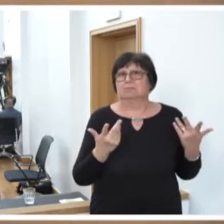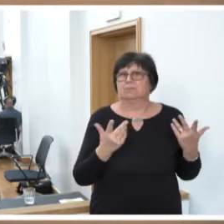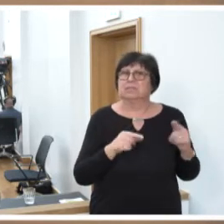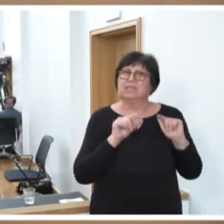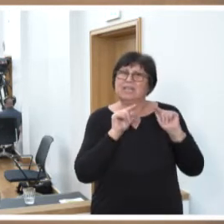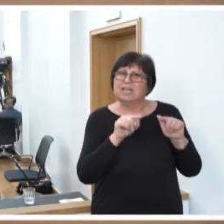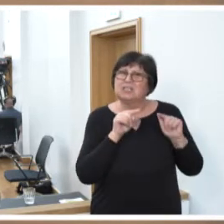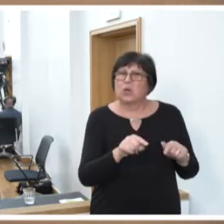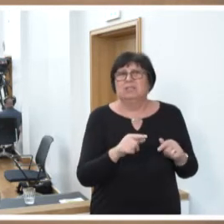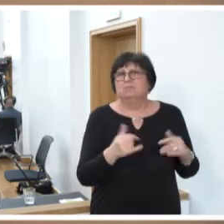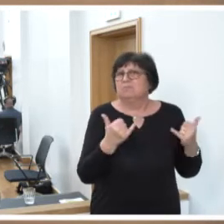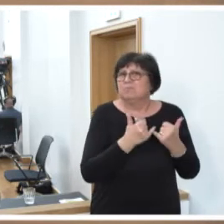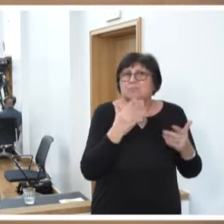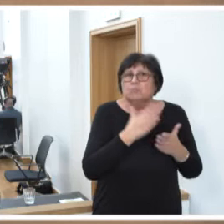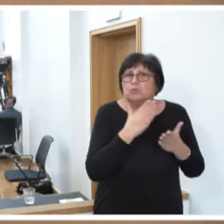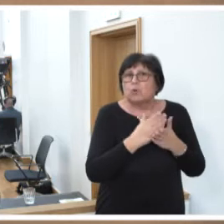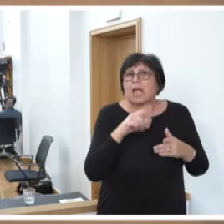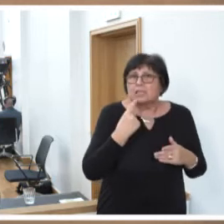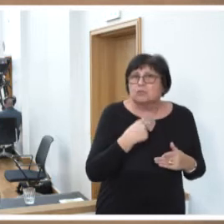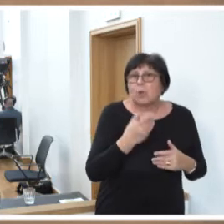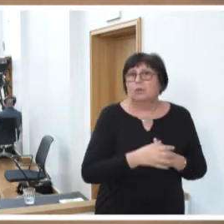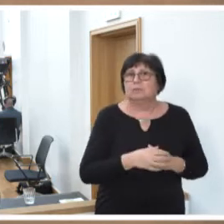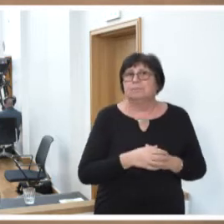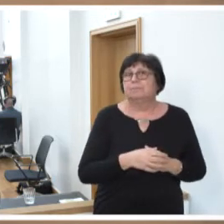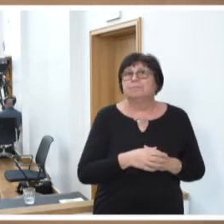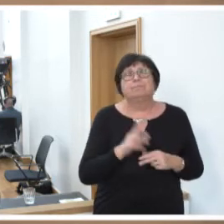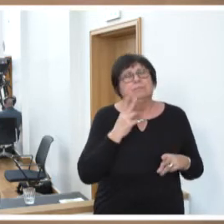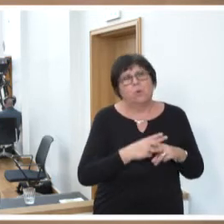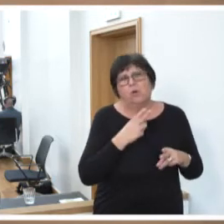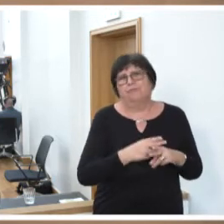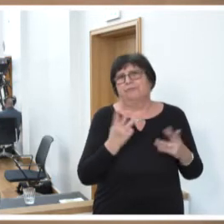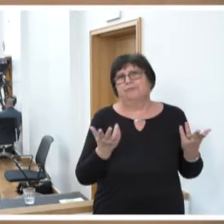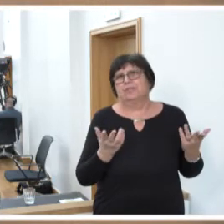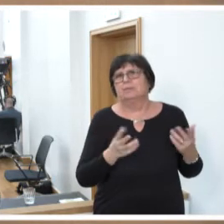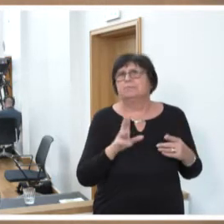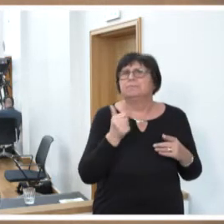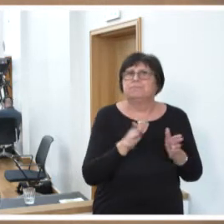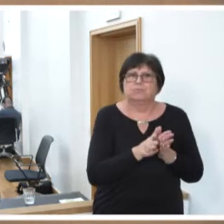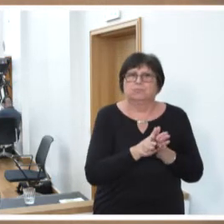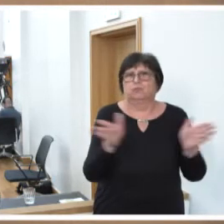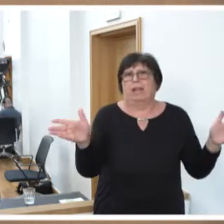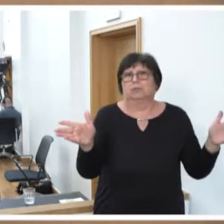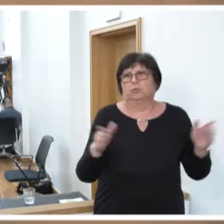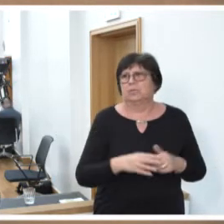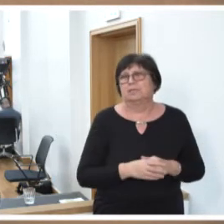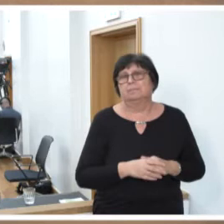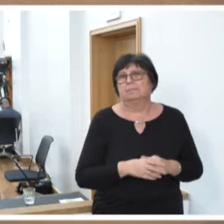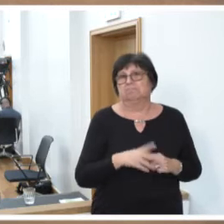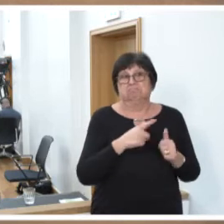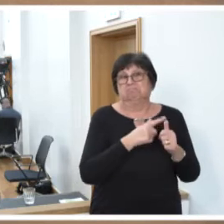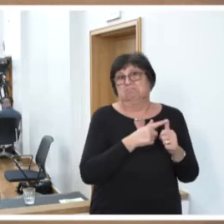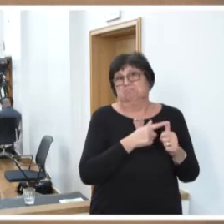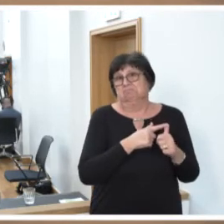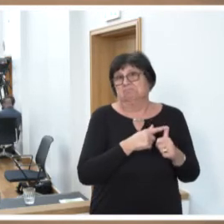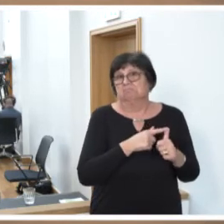wie es ist angesprochen worden, wie so oft eine Spaltung zu verzeichnen. Nämlich zum einen